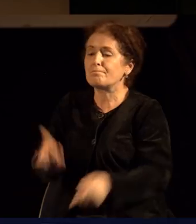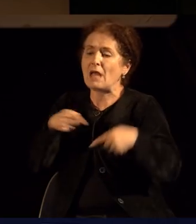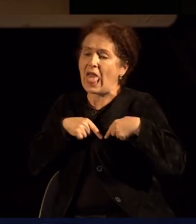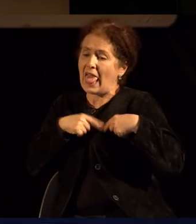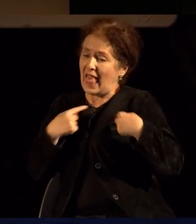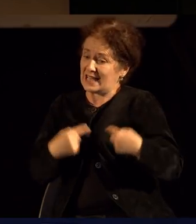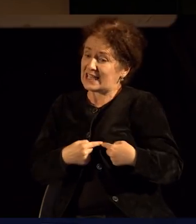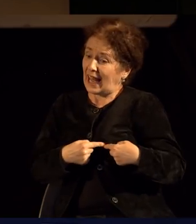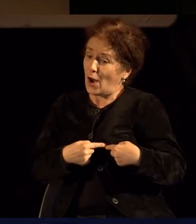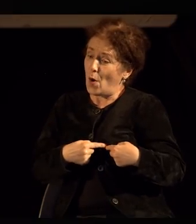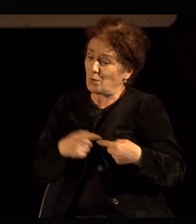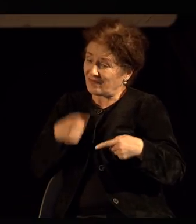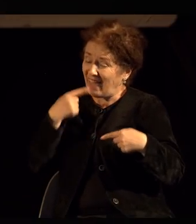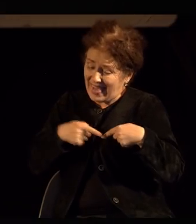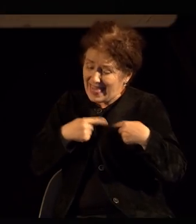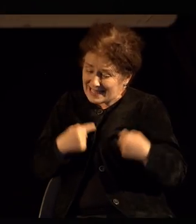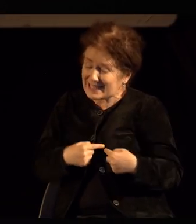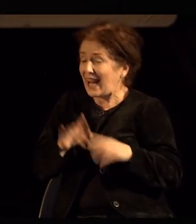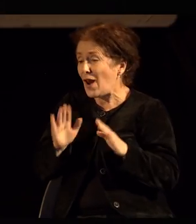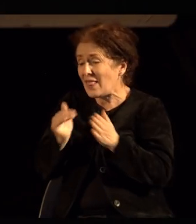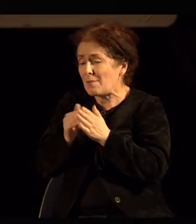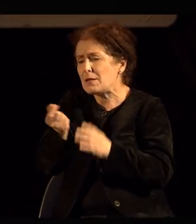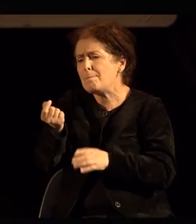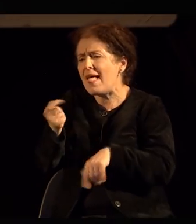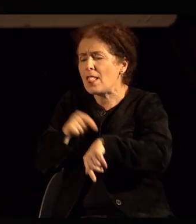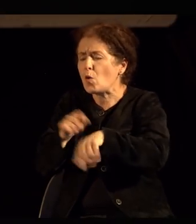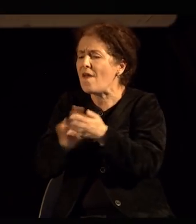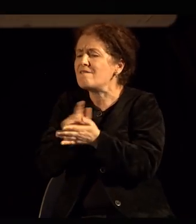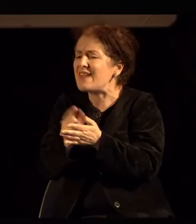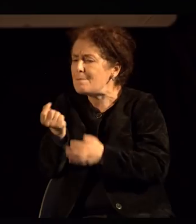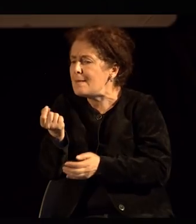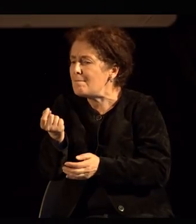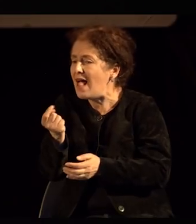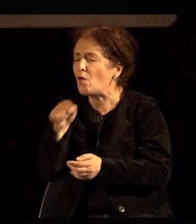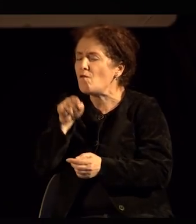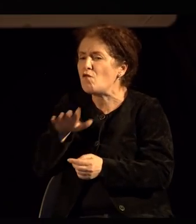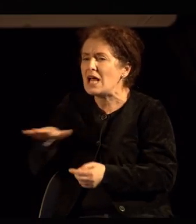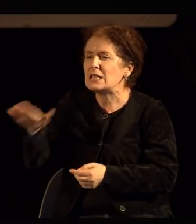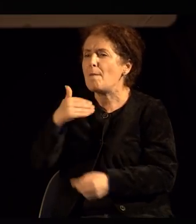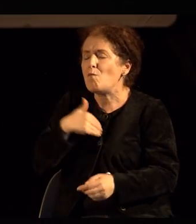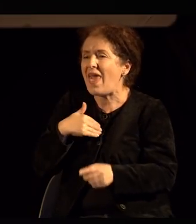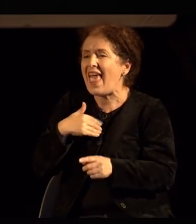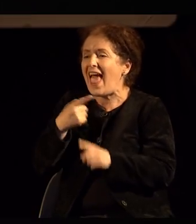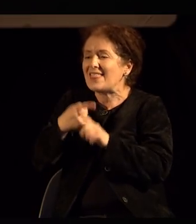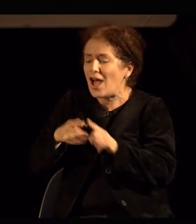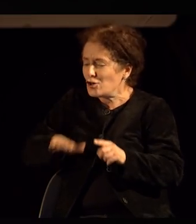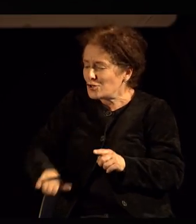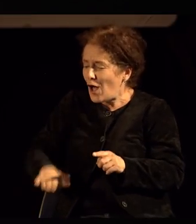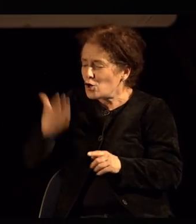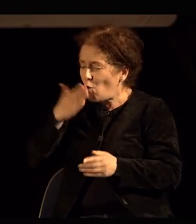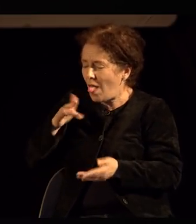Искрено, требаше малко време, значи, во сите моји фази, да речеме, од